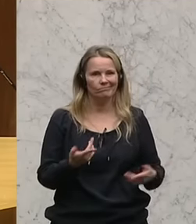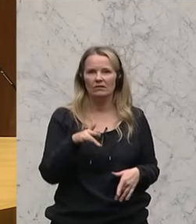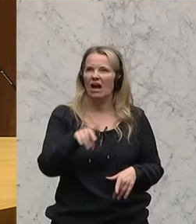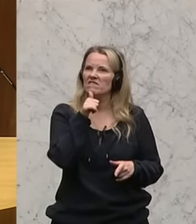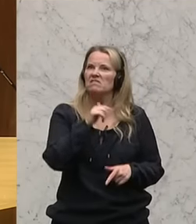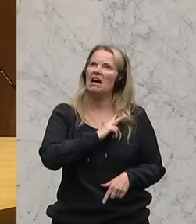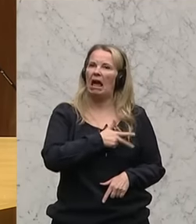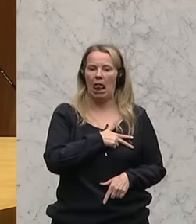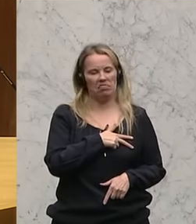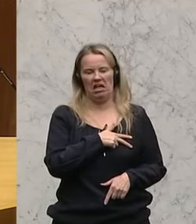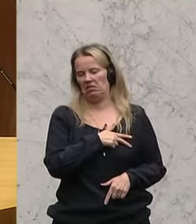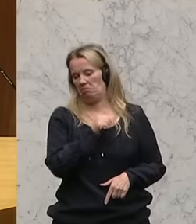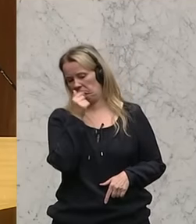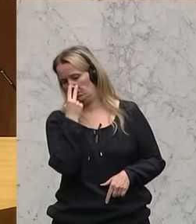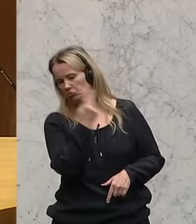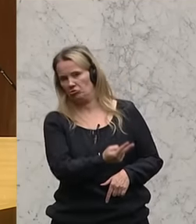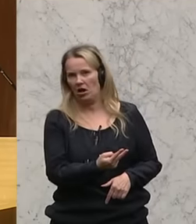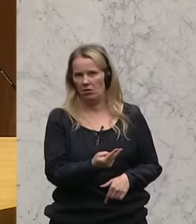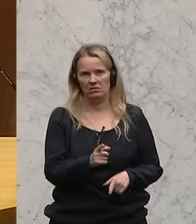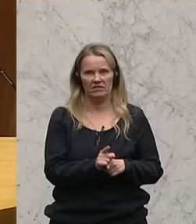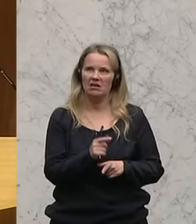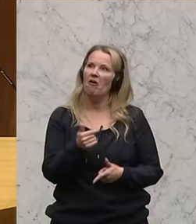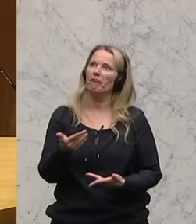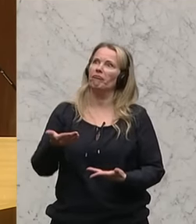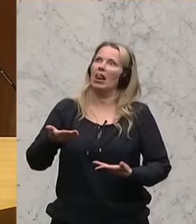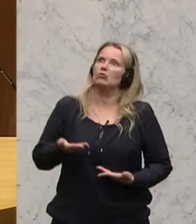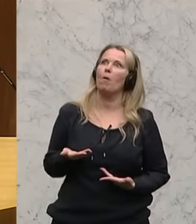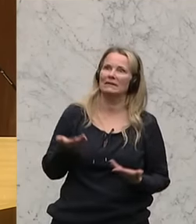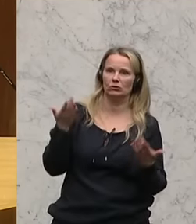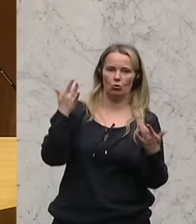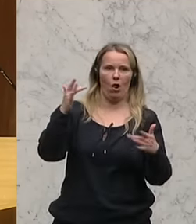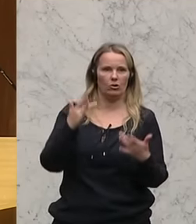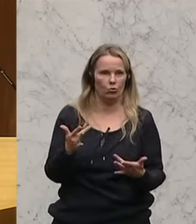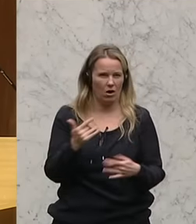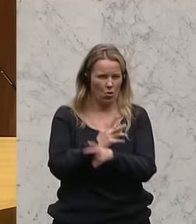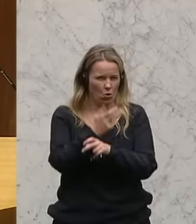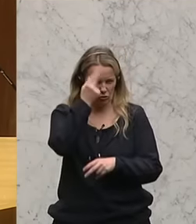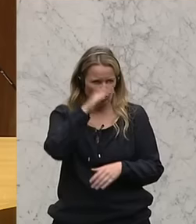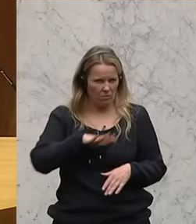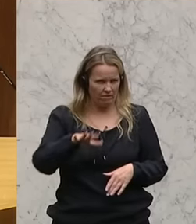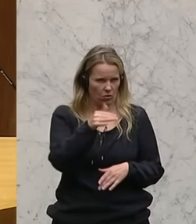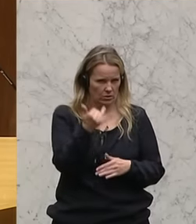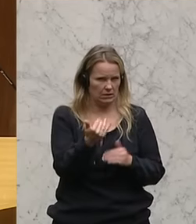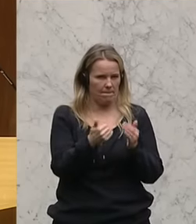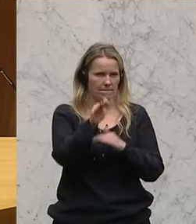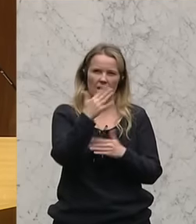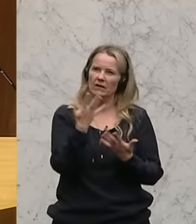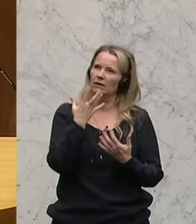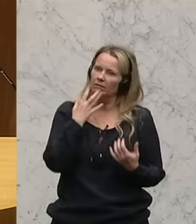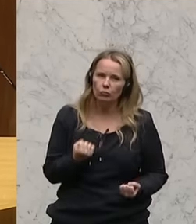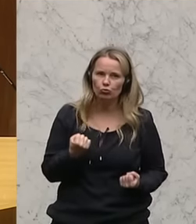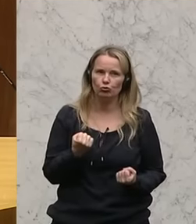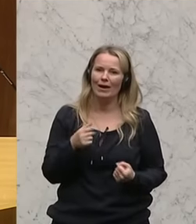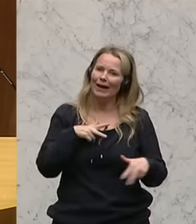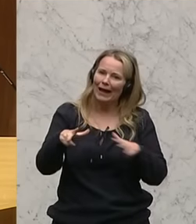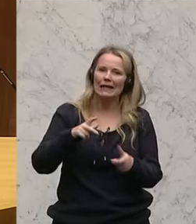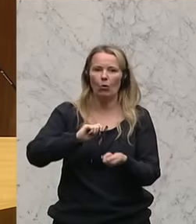Willkommensunkultur die österreichische Bevölkerung sich heute wohl eher gewünscht hätte, eine